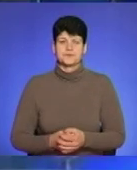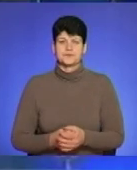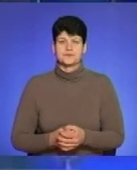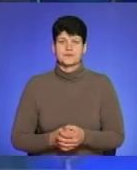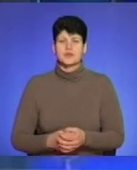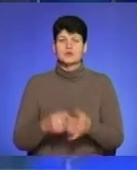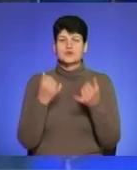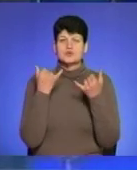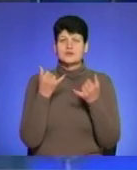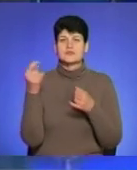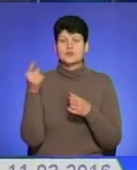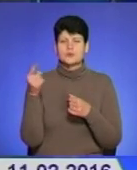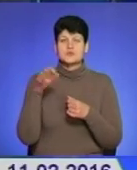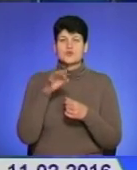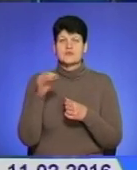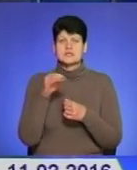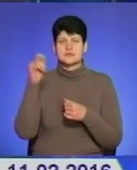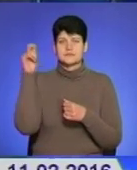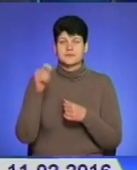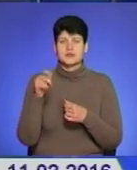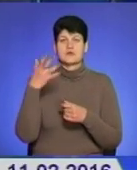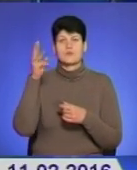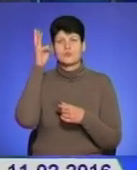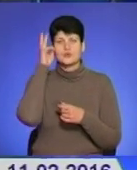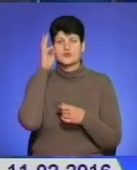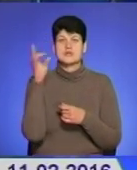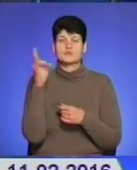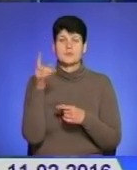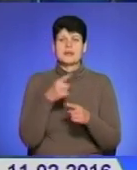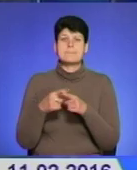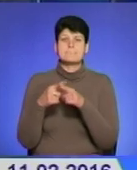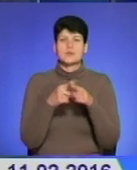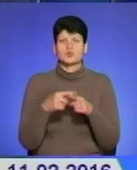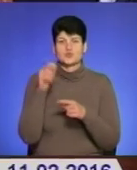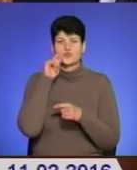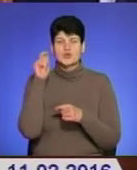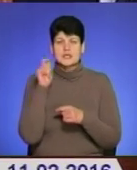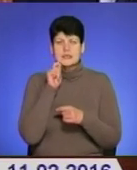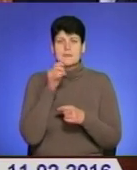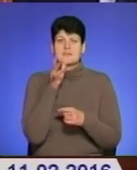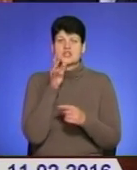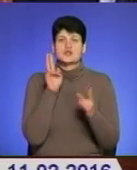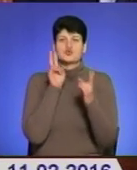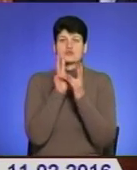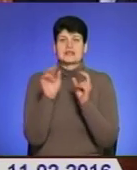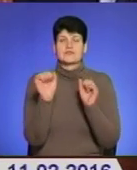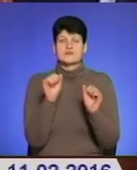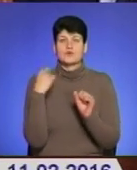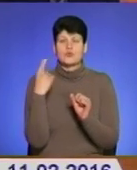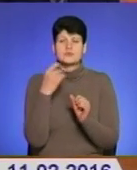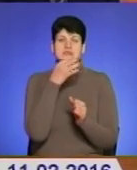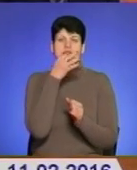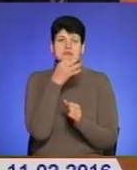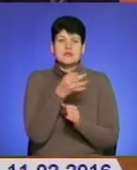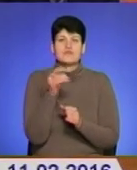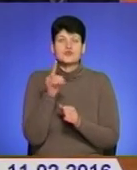Сьогодні до Тернополя з офіційним візитом прибув надзвичайний повноважний посол Республіки Білорусь в Україні. Під час зустрічі з керівництвом області гість зазначив,